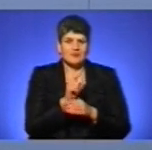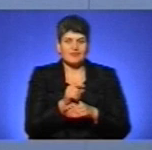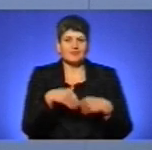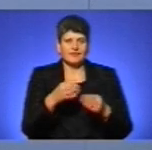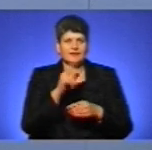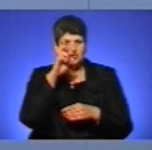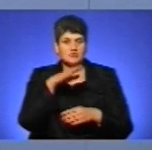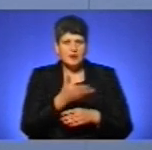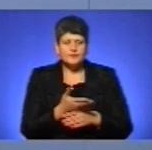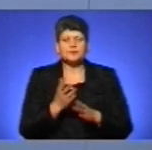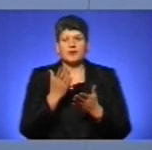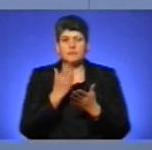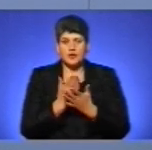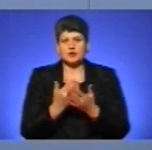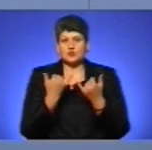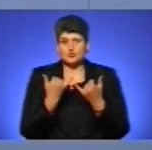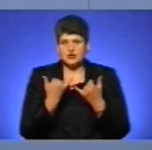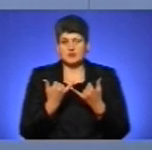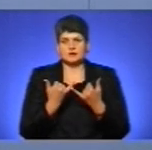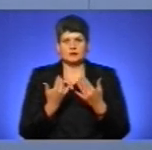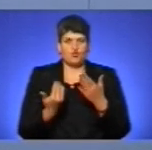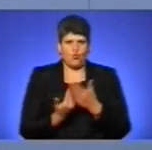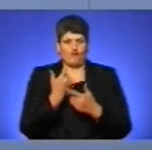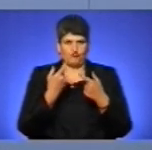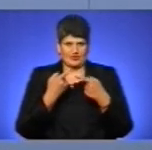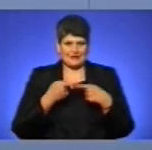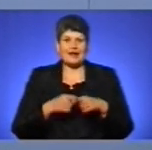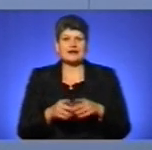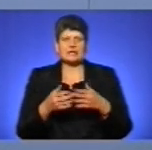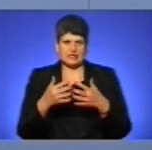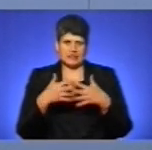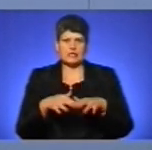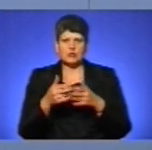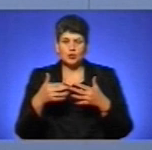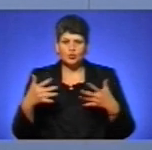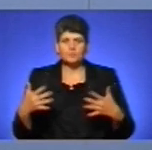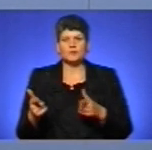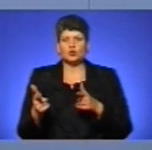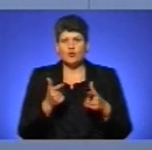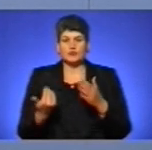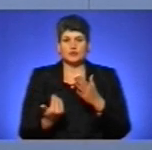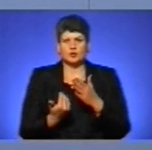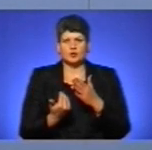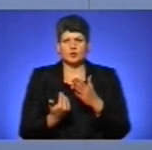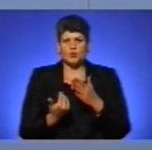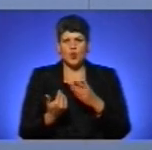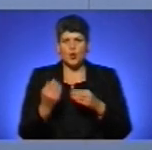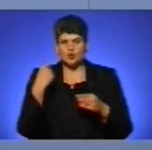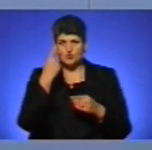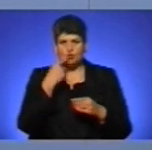Мають на збройні сучасну нову техніку, підготовлений особовий склад. І ми